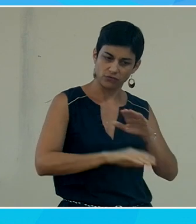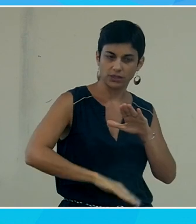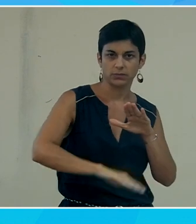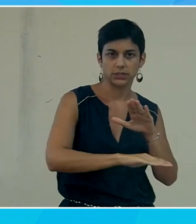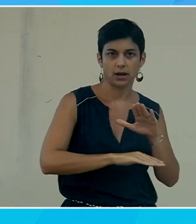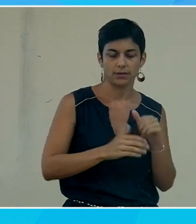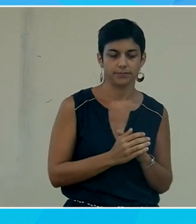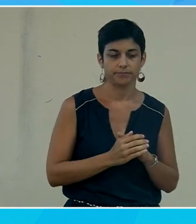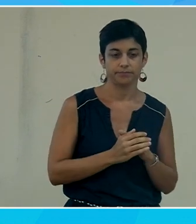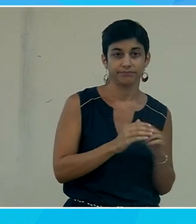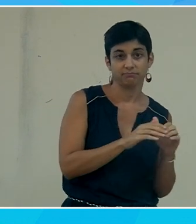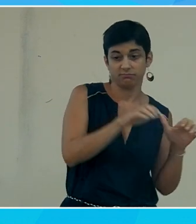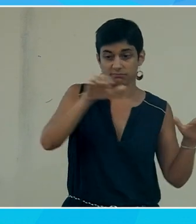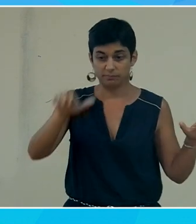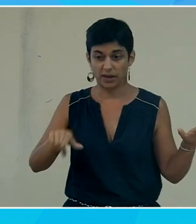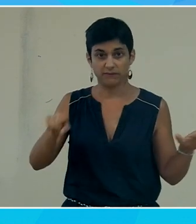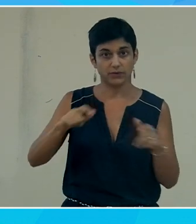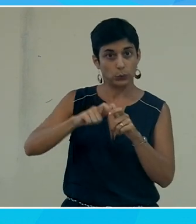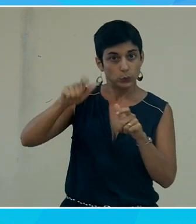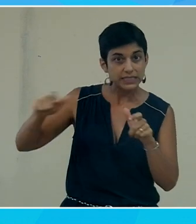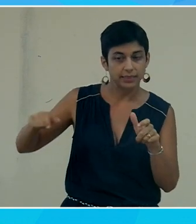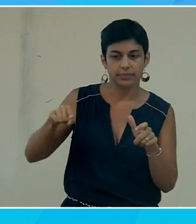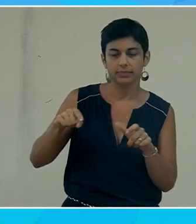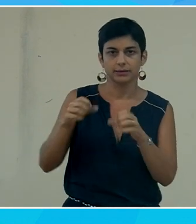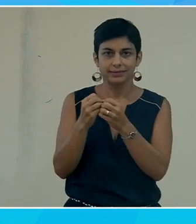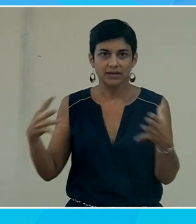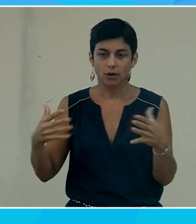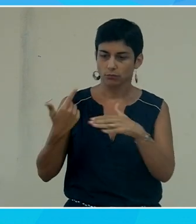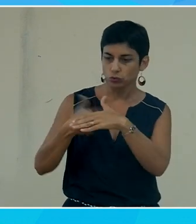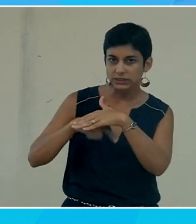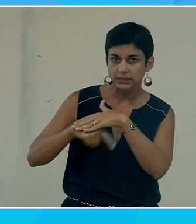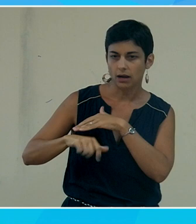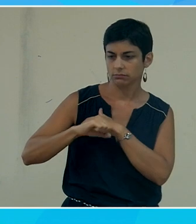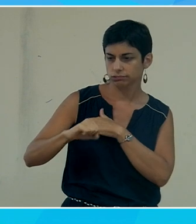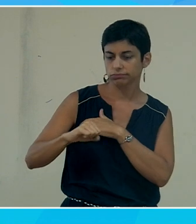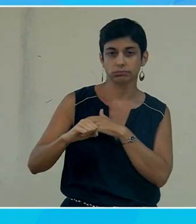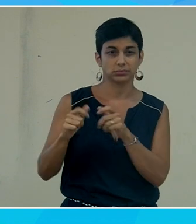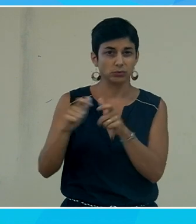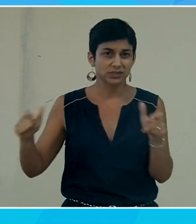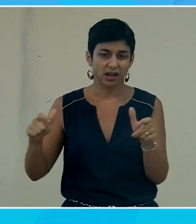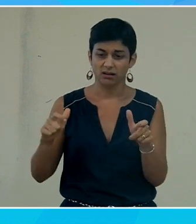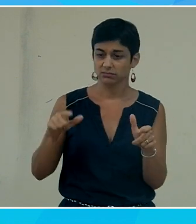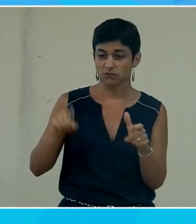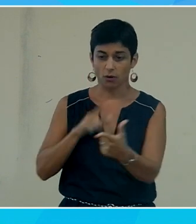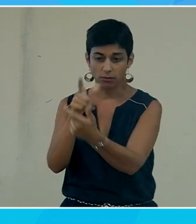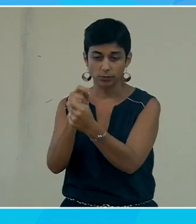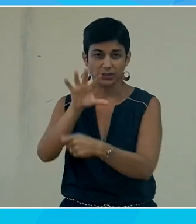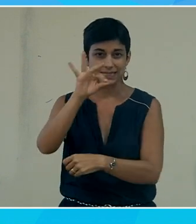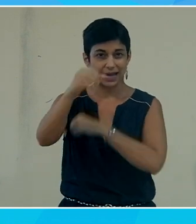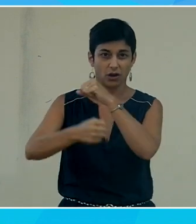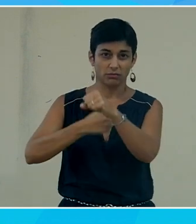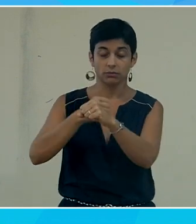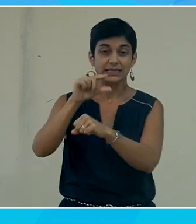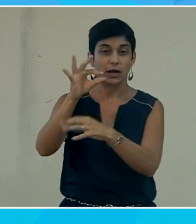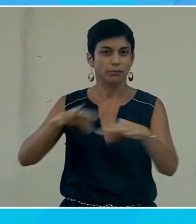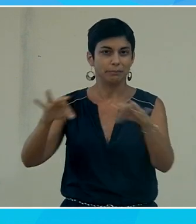à l'opposé on a une usine des gens qui développent des logiciels qui doivent être industriels qui doivent fonctionner dans 50 pays du monde qui